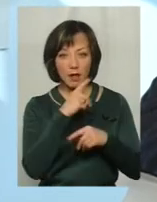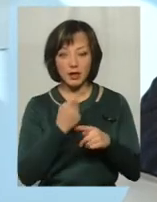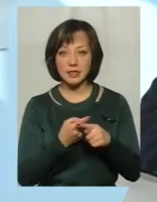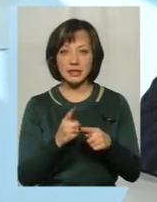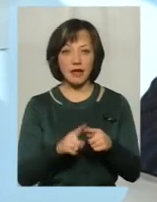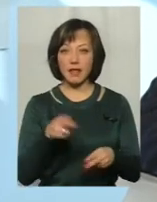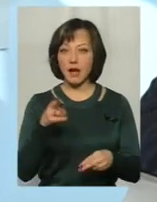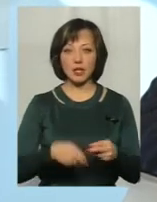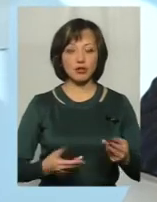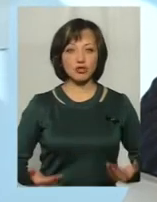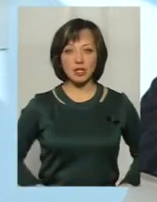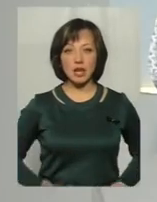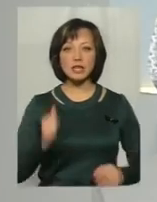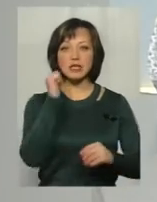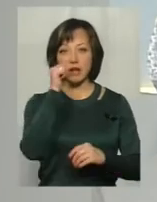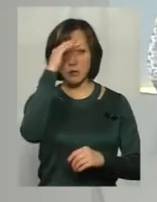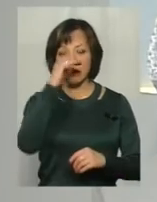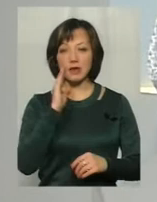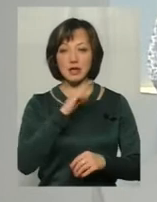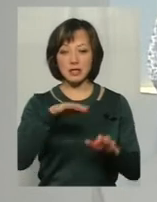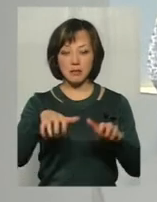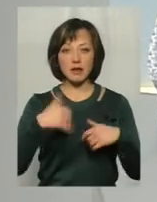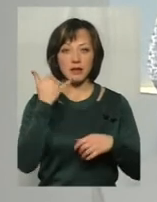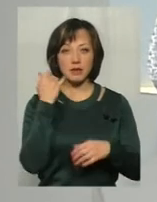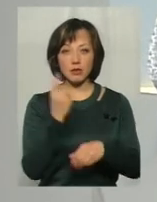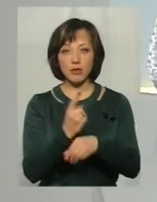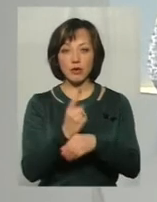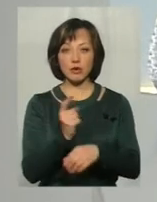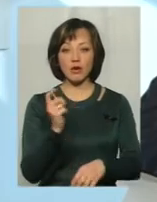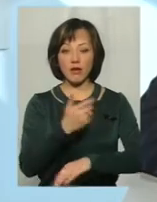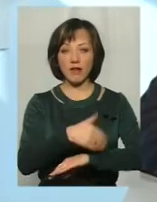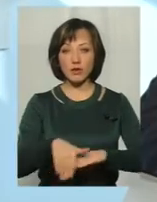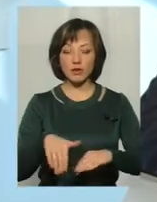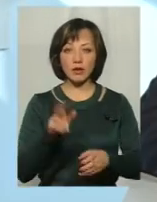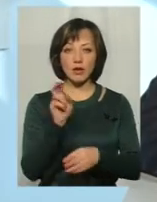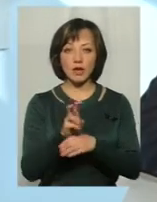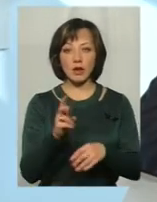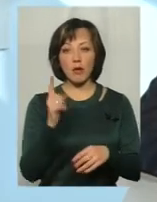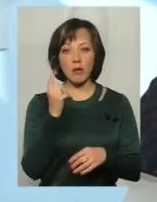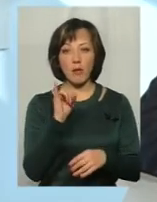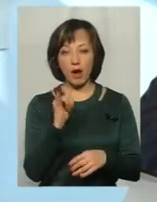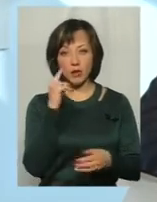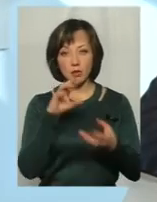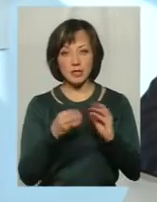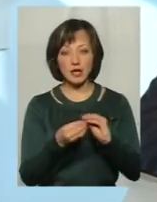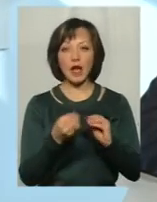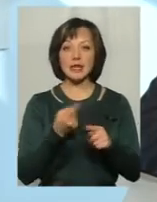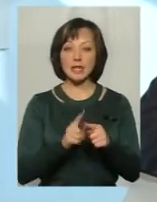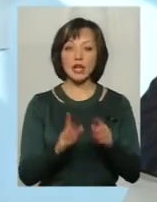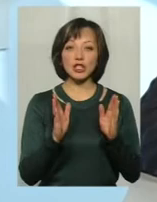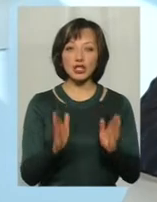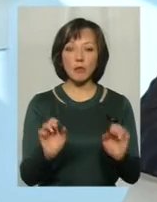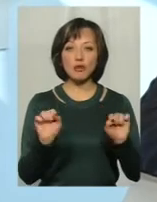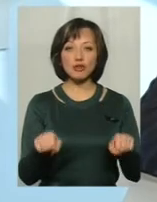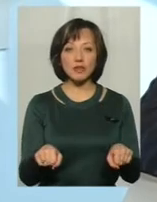то це не кінець життя і завтра батьки заберуть телефон, чи забронять ходити на вулицю, чи якщо там погана оцінка, ще щось. А це лише